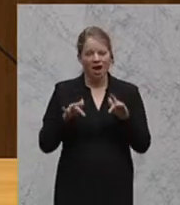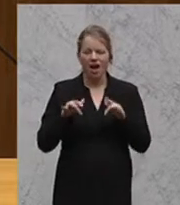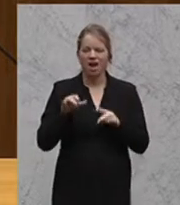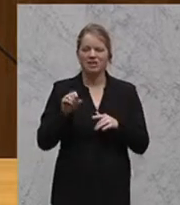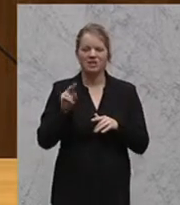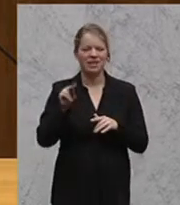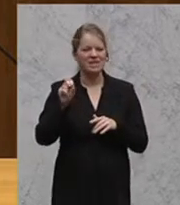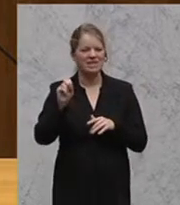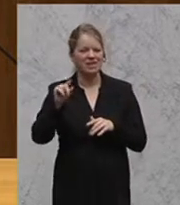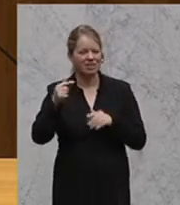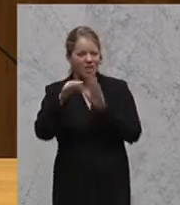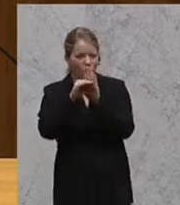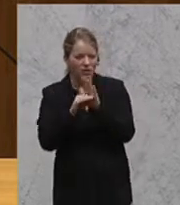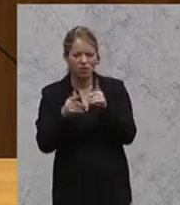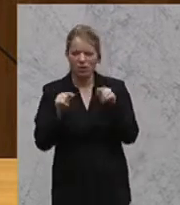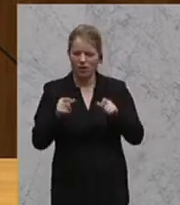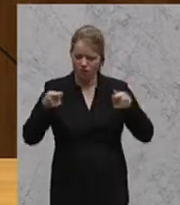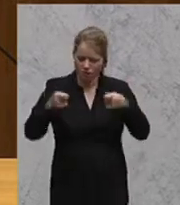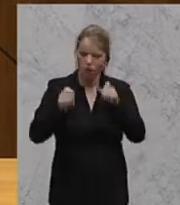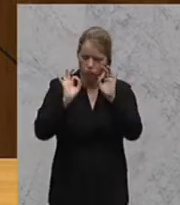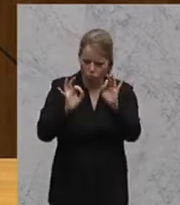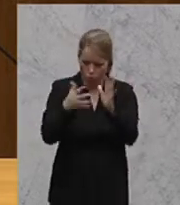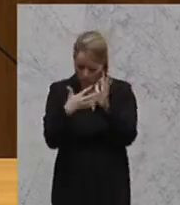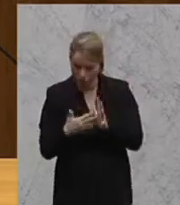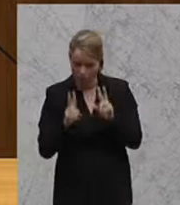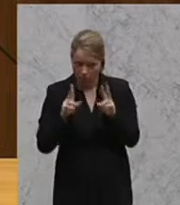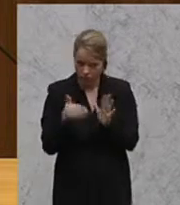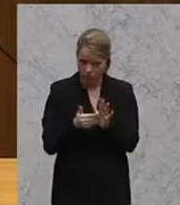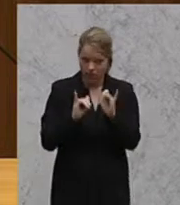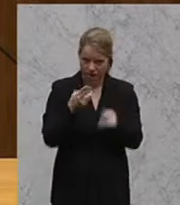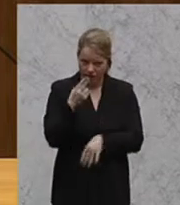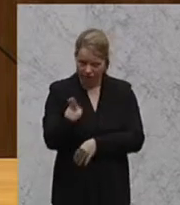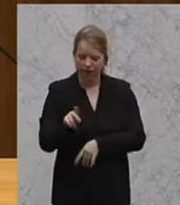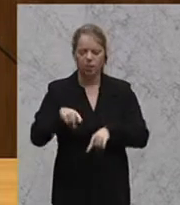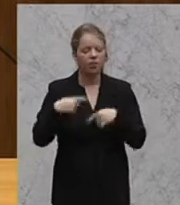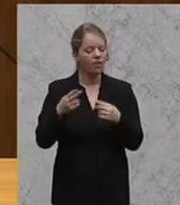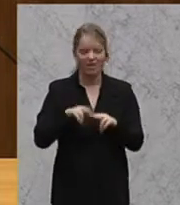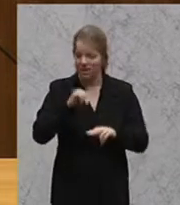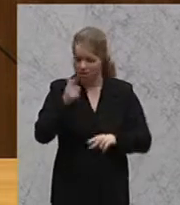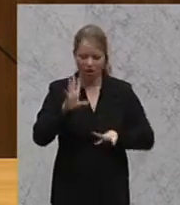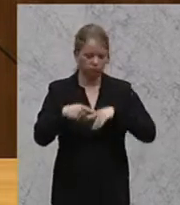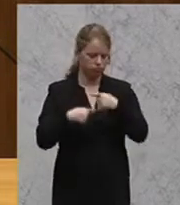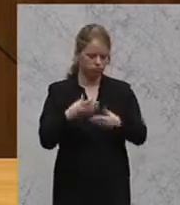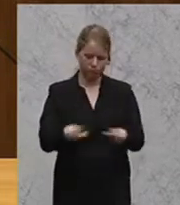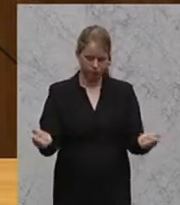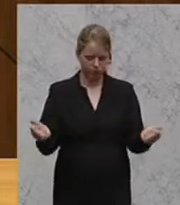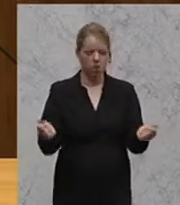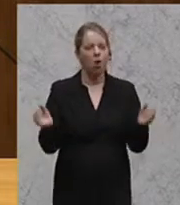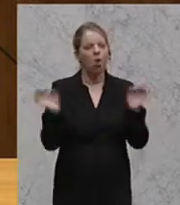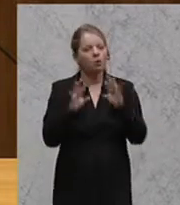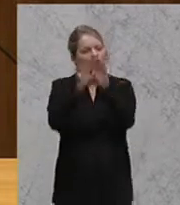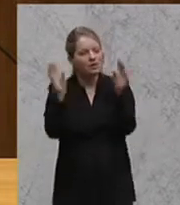das auch schon vorgestellt, wo man wirklich Förderungen überprüft, ob sie noch notwendig sind und sie auch entsprechend auslaufen lässt. Die Erarbeitung einer